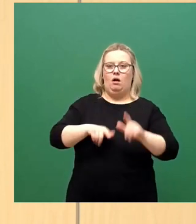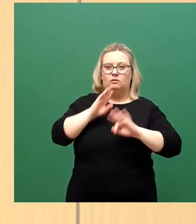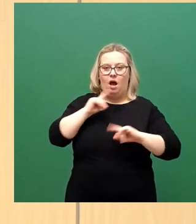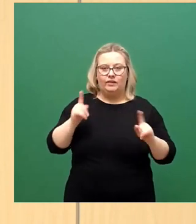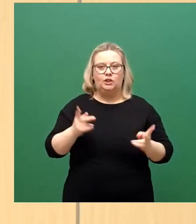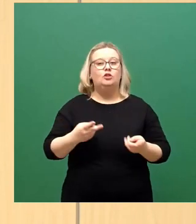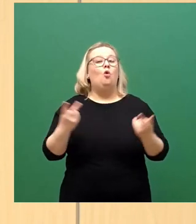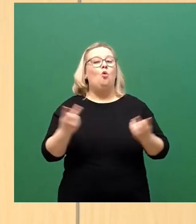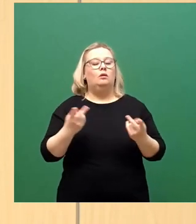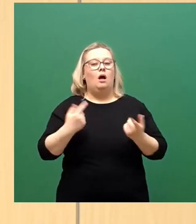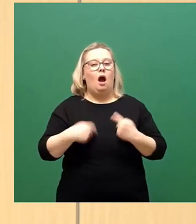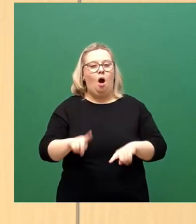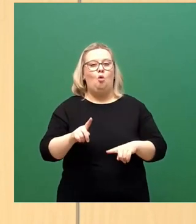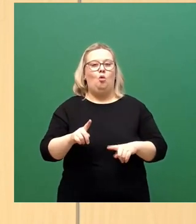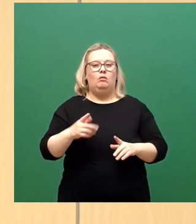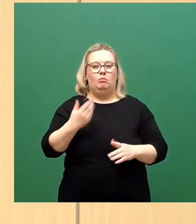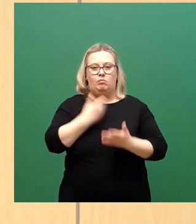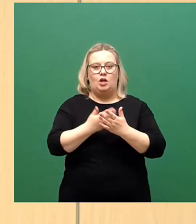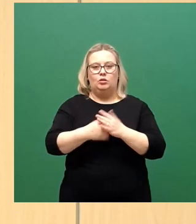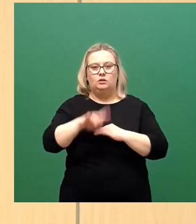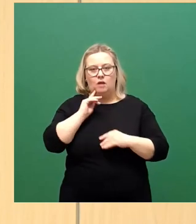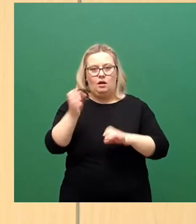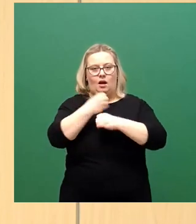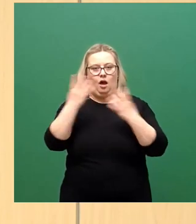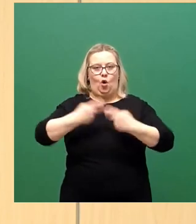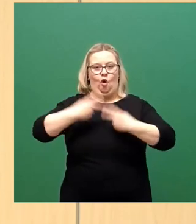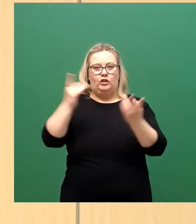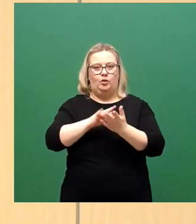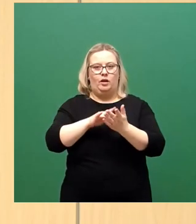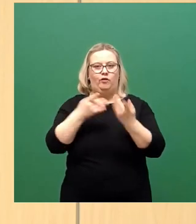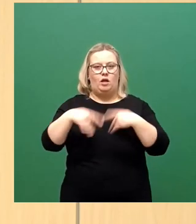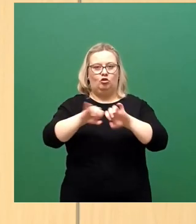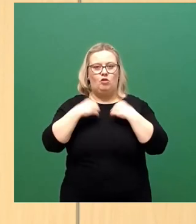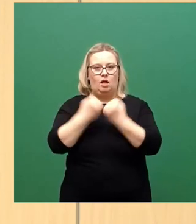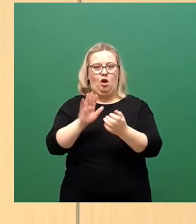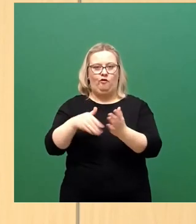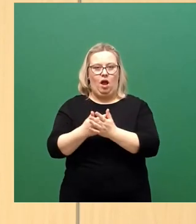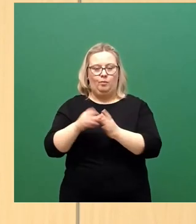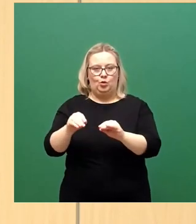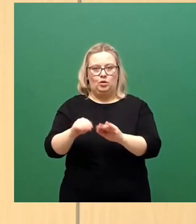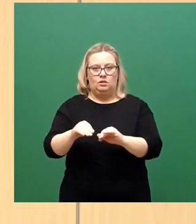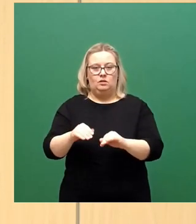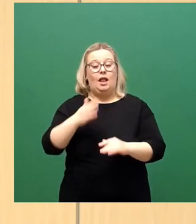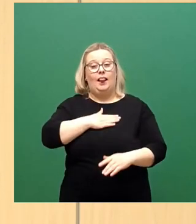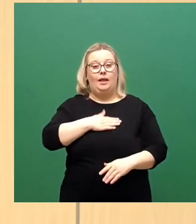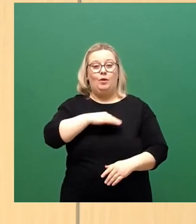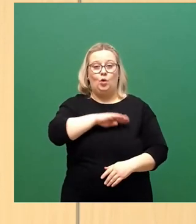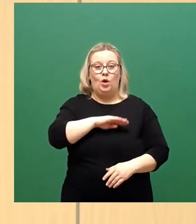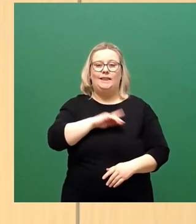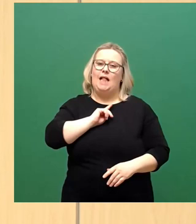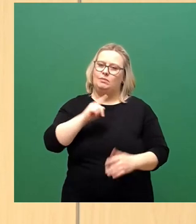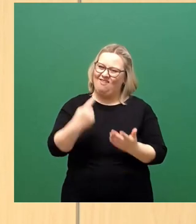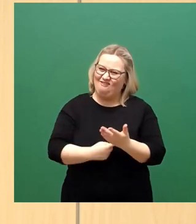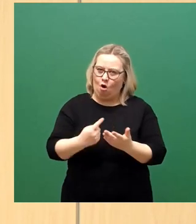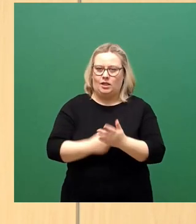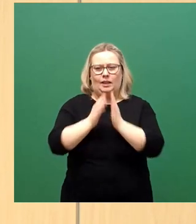darauf knappe öffentliche Mittel für andere Staatsaufgaben einzusetzen. Sehr geehrte Kolleginnen und Kollegen, ich fordere Sie auf, ich bitte Sie